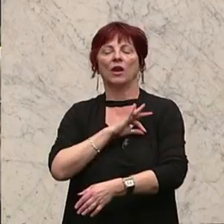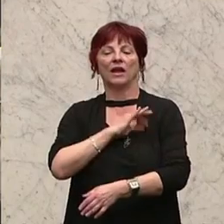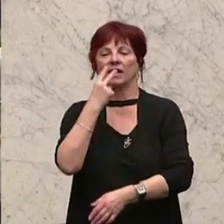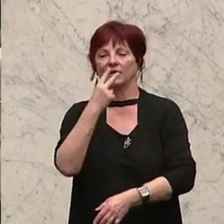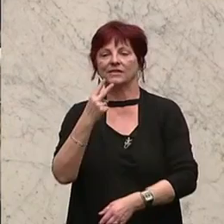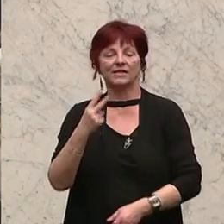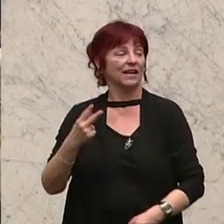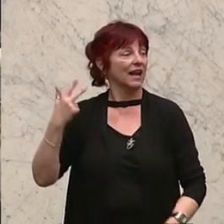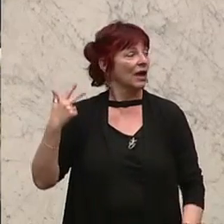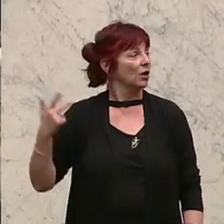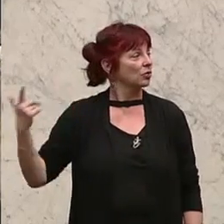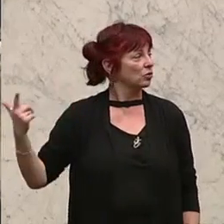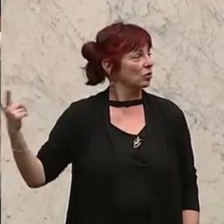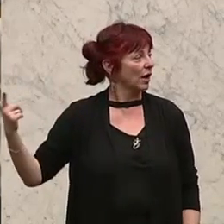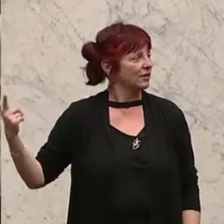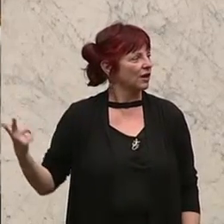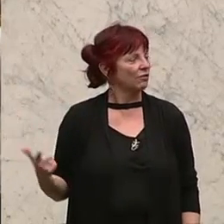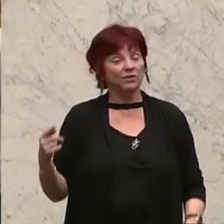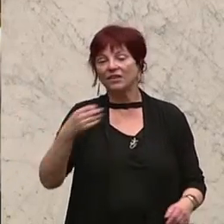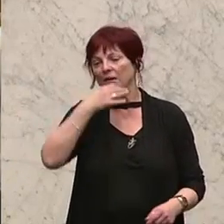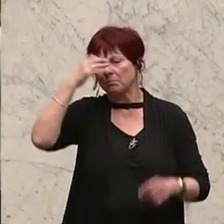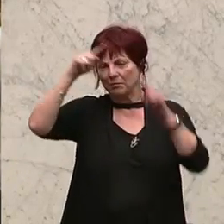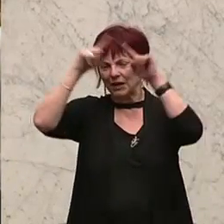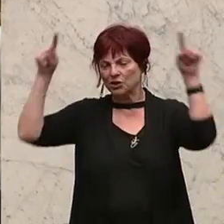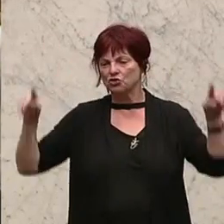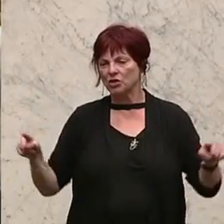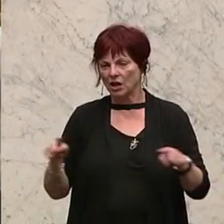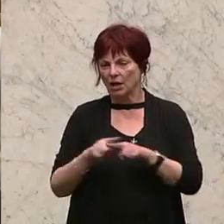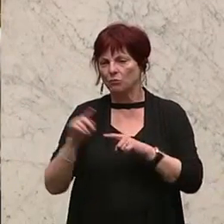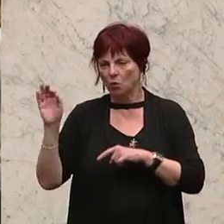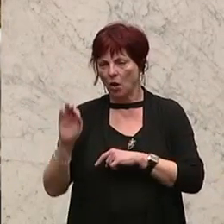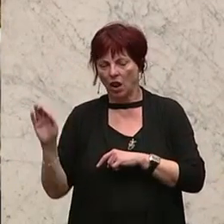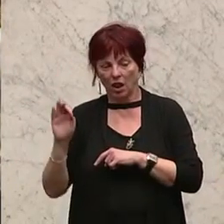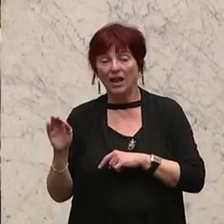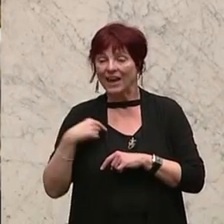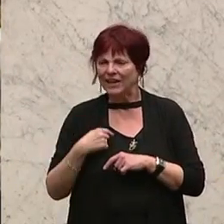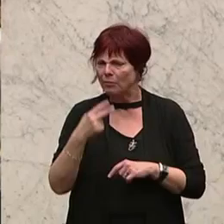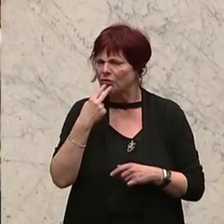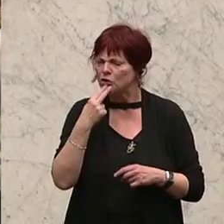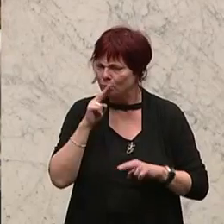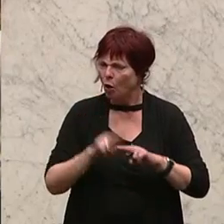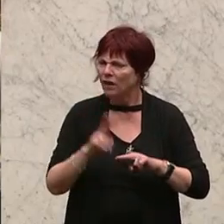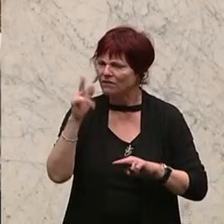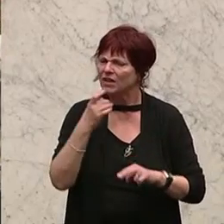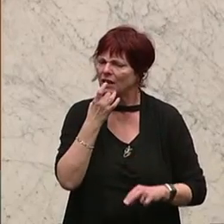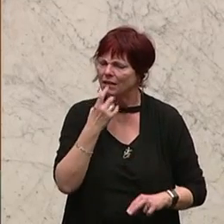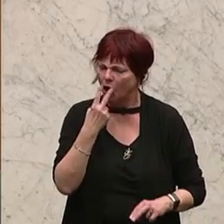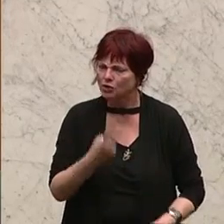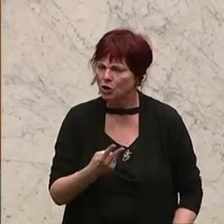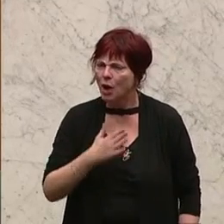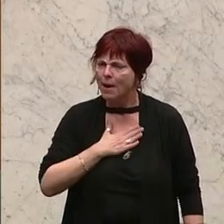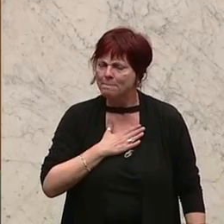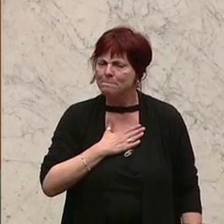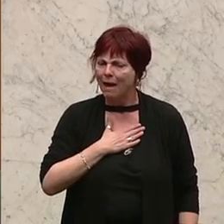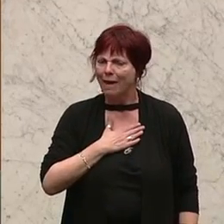Null war. Herr Klubobmann, ich habe Ihnen zugesichert, dass wir uns das im Detail anschauen. Das war Teil meiner